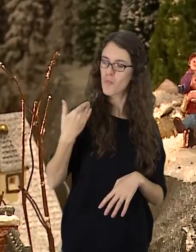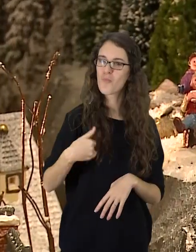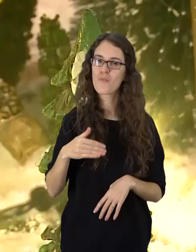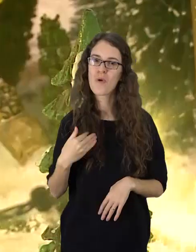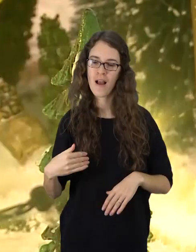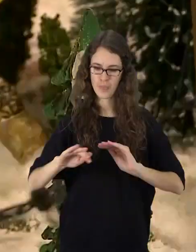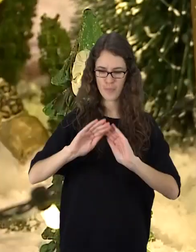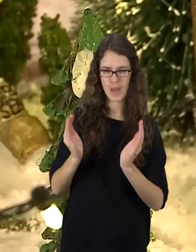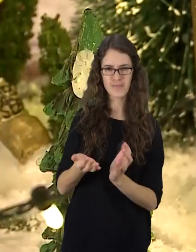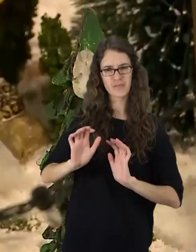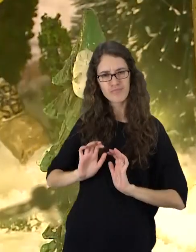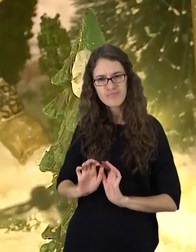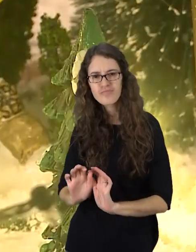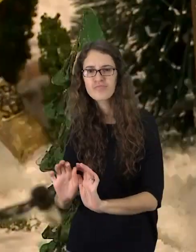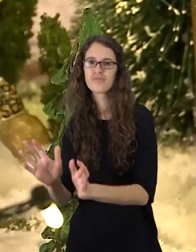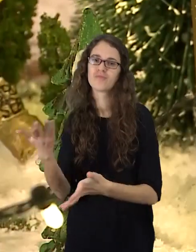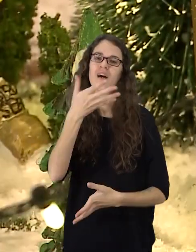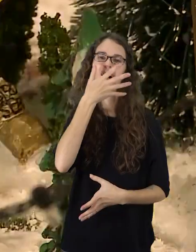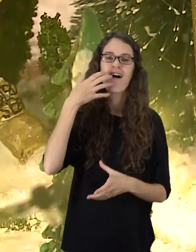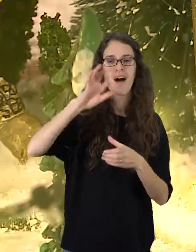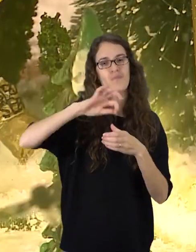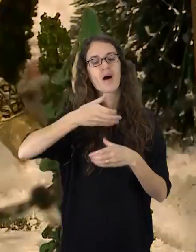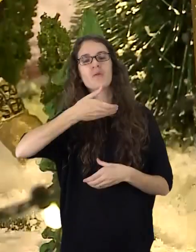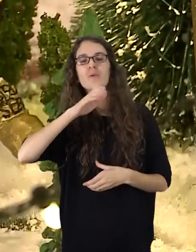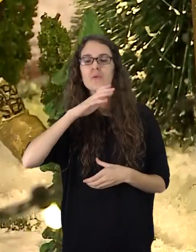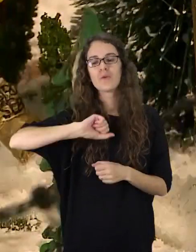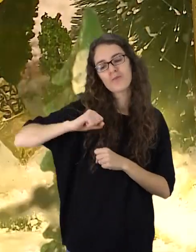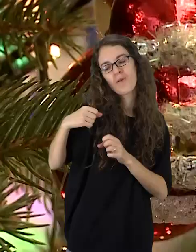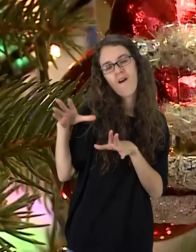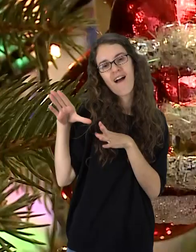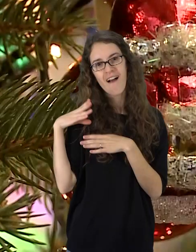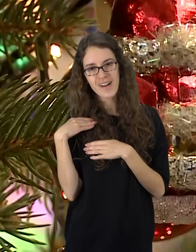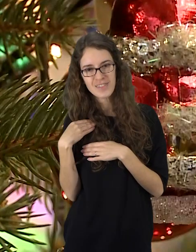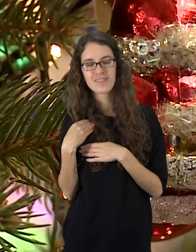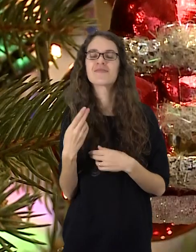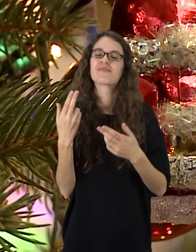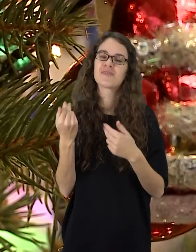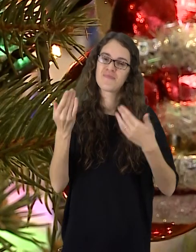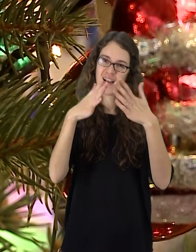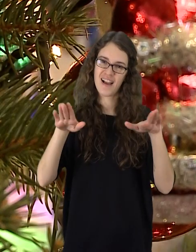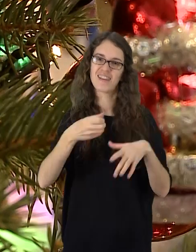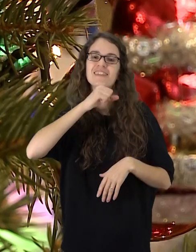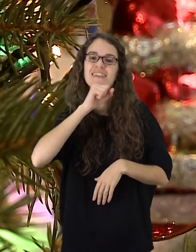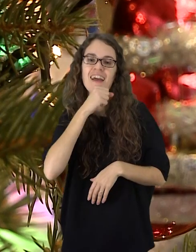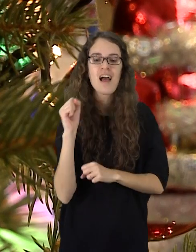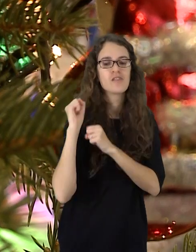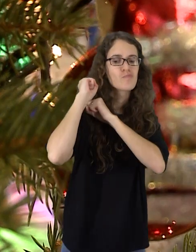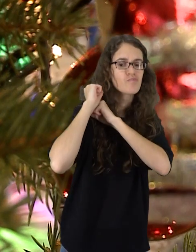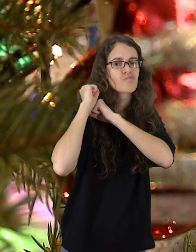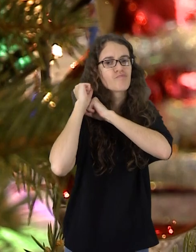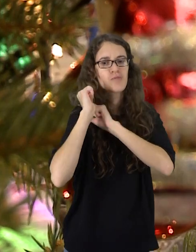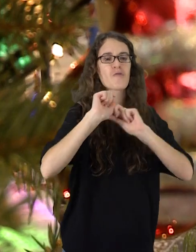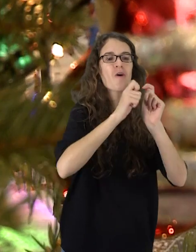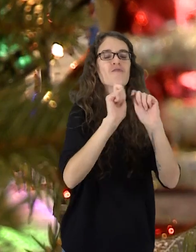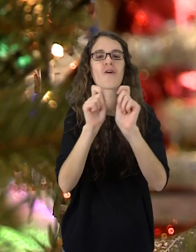besmegenį, karšt arba tartimų judraugyjoje ir, žinoma, kalėdus senelis su milžinišku dovanų myšu ant pečių. O ką